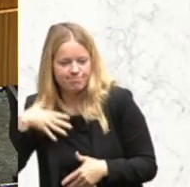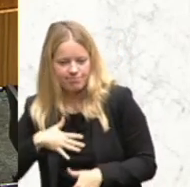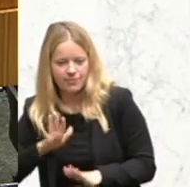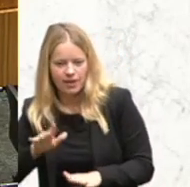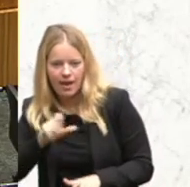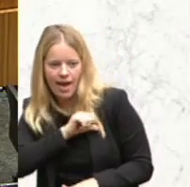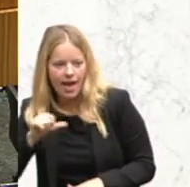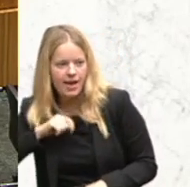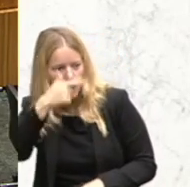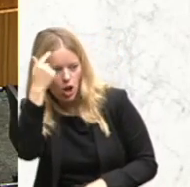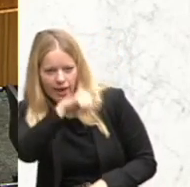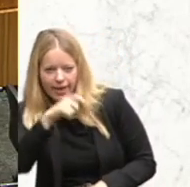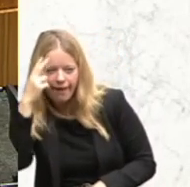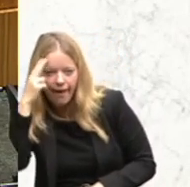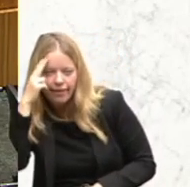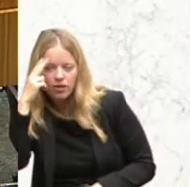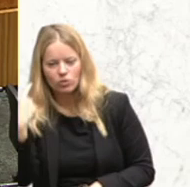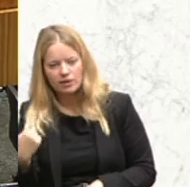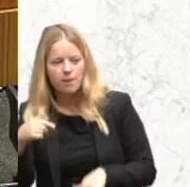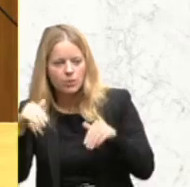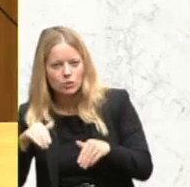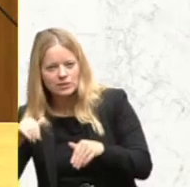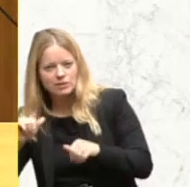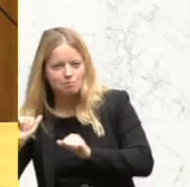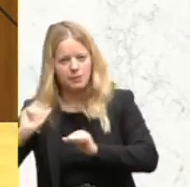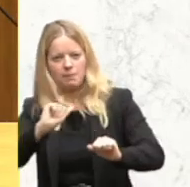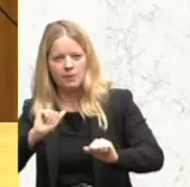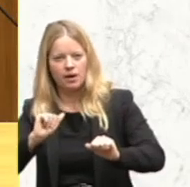Radikalisierung junger Muslime in Österreich zu verhindern.